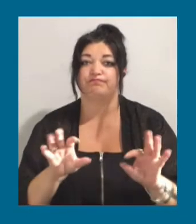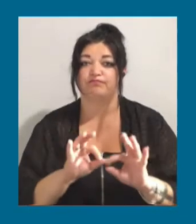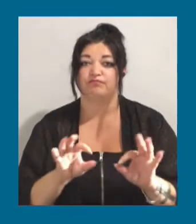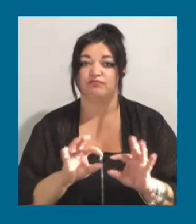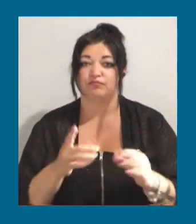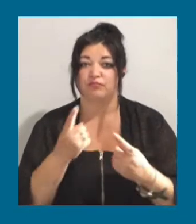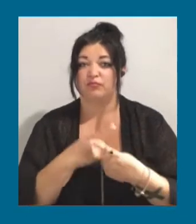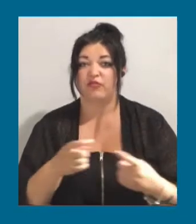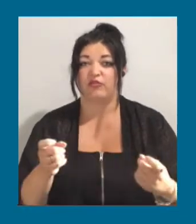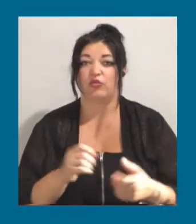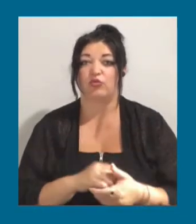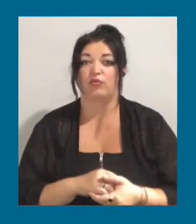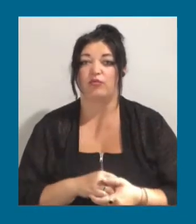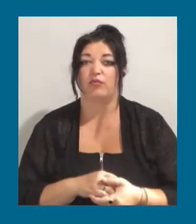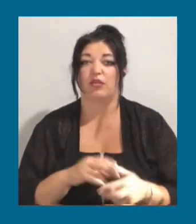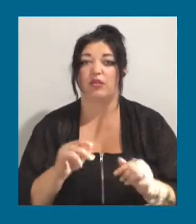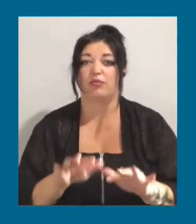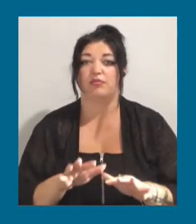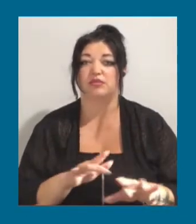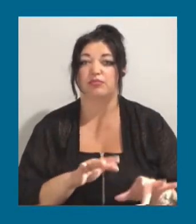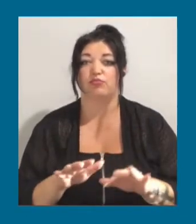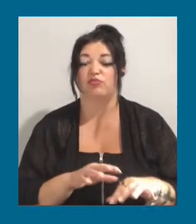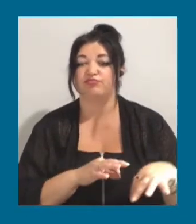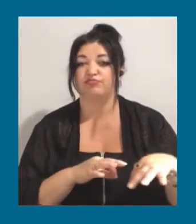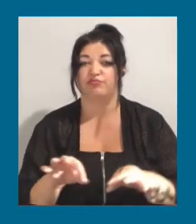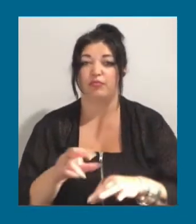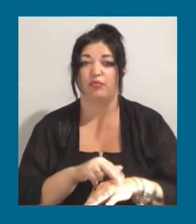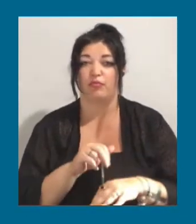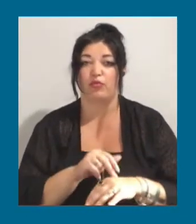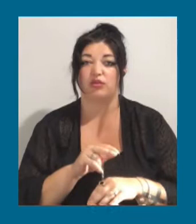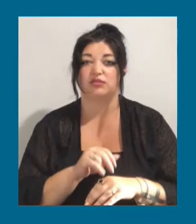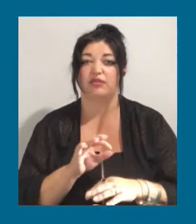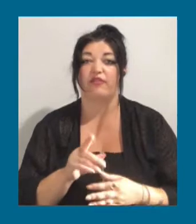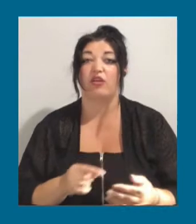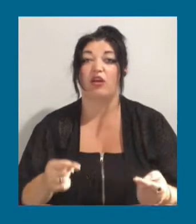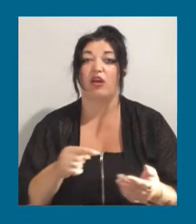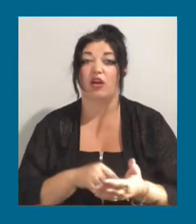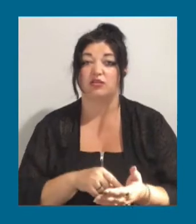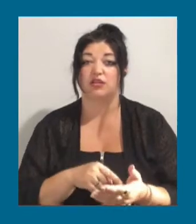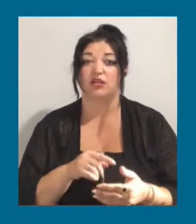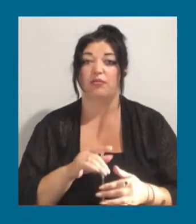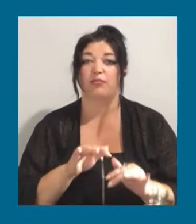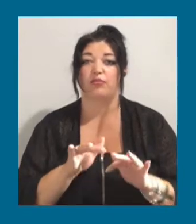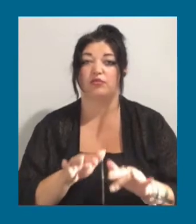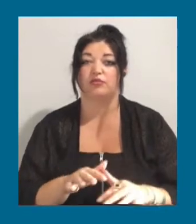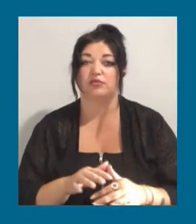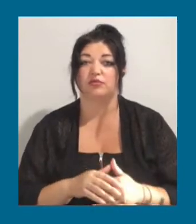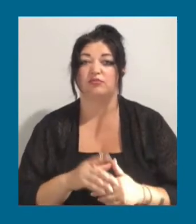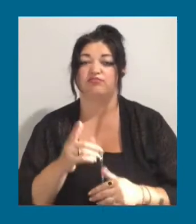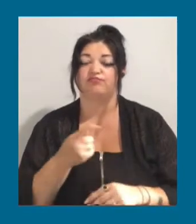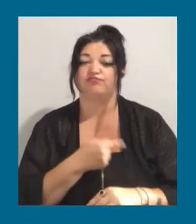На місці події виїхали поліцейські. Вказана подія кваліфікована за частиною першої статті